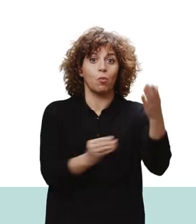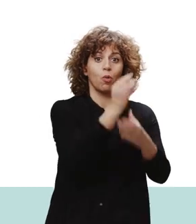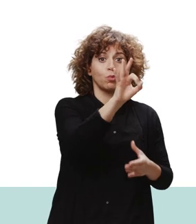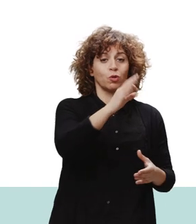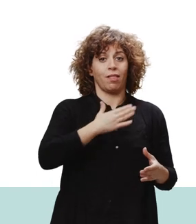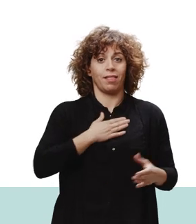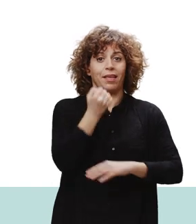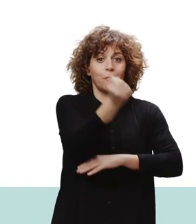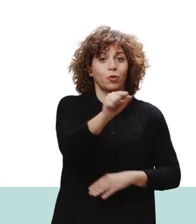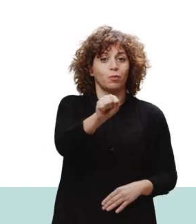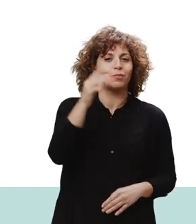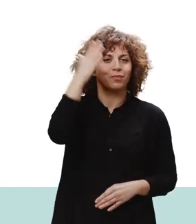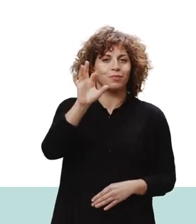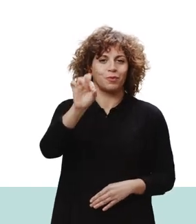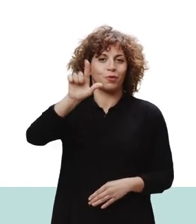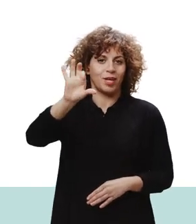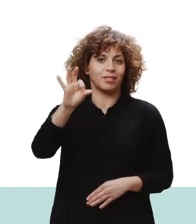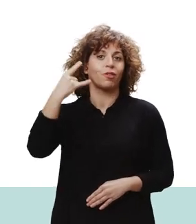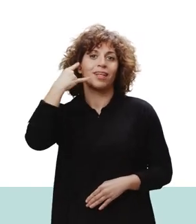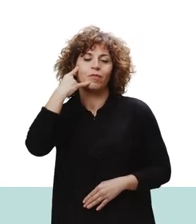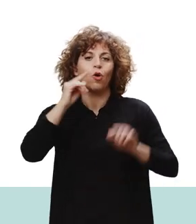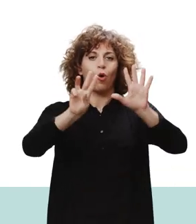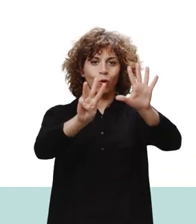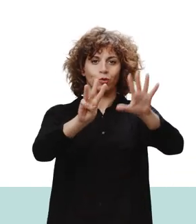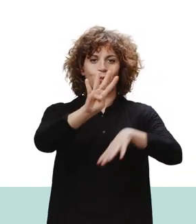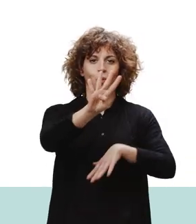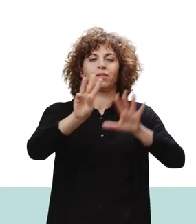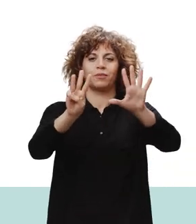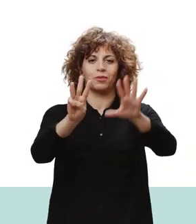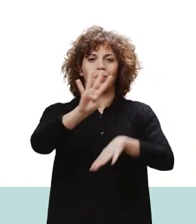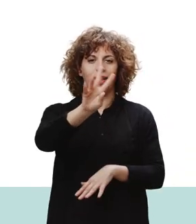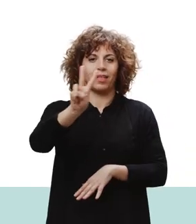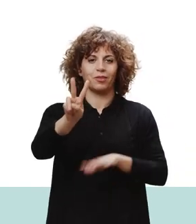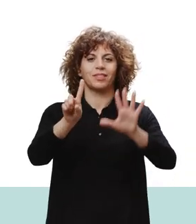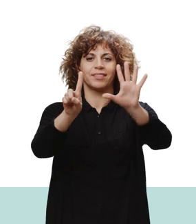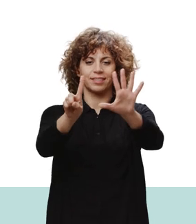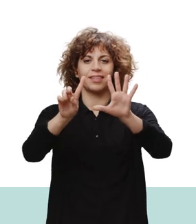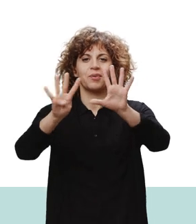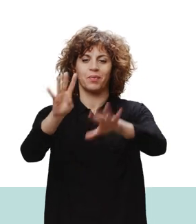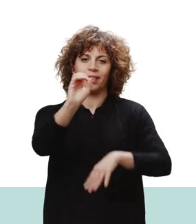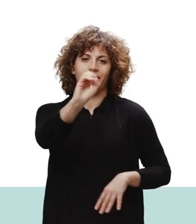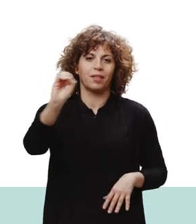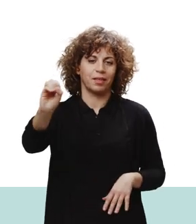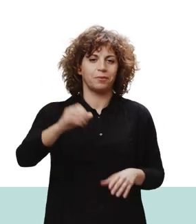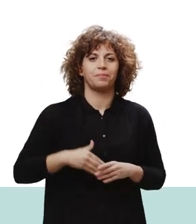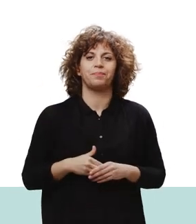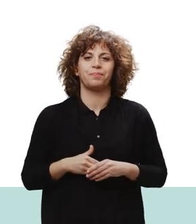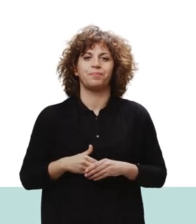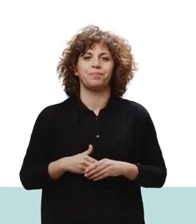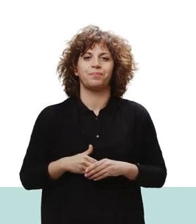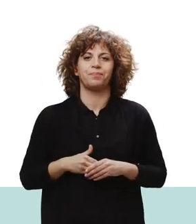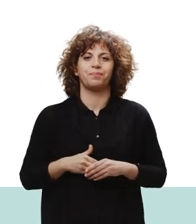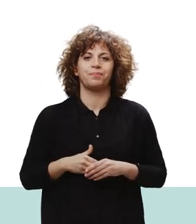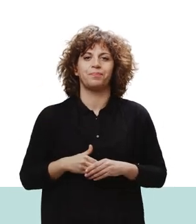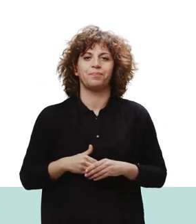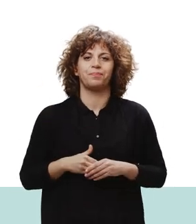Informa zaitez laguntzaproduktuak.nafarroa.eu zueb gunean edo sortzi lau sortzi, lau bi, sei